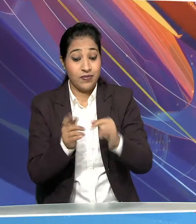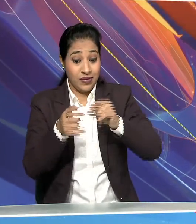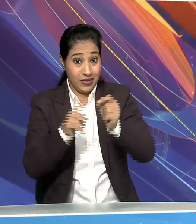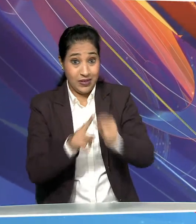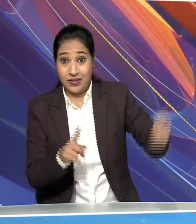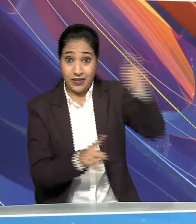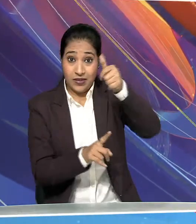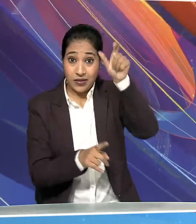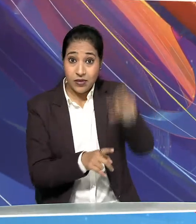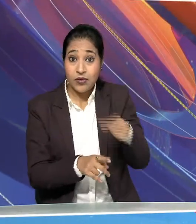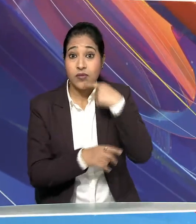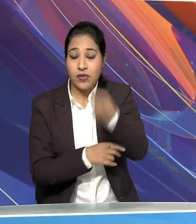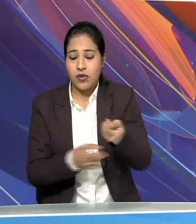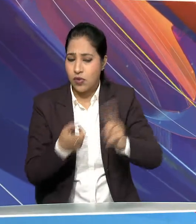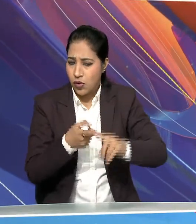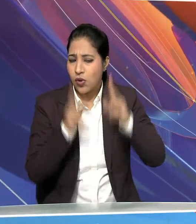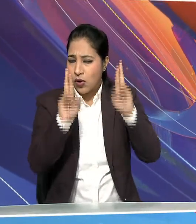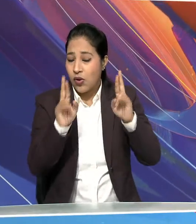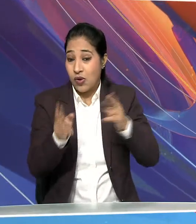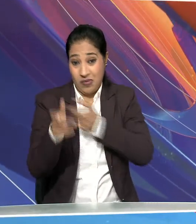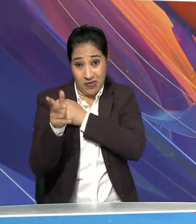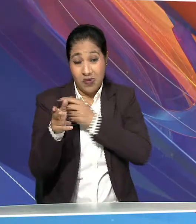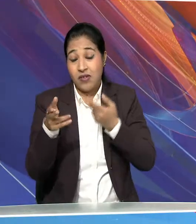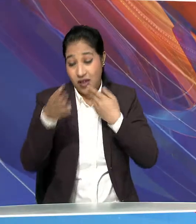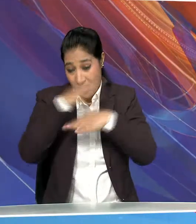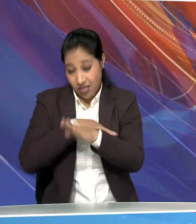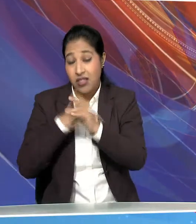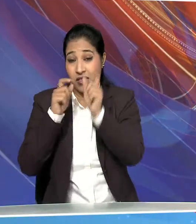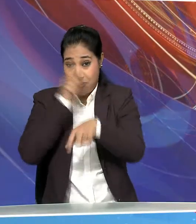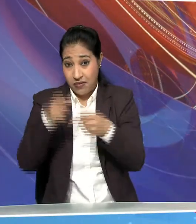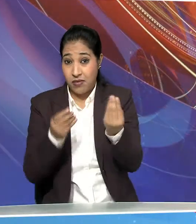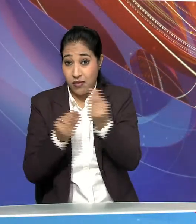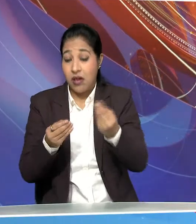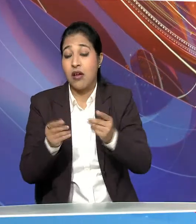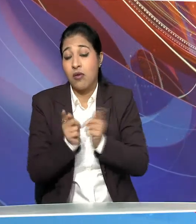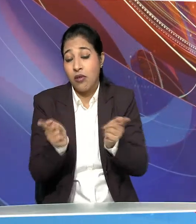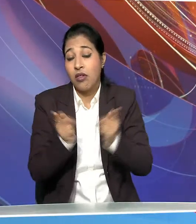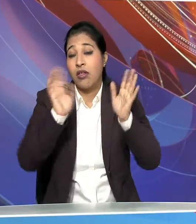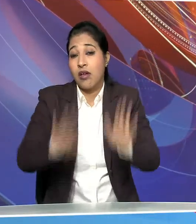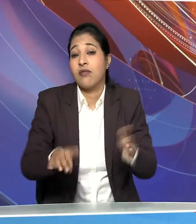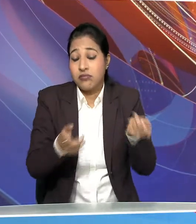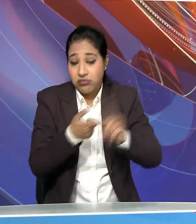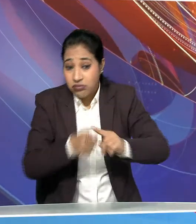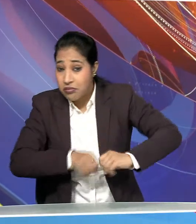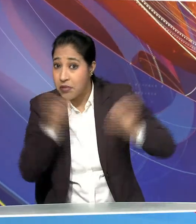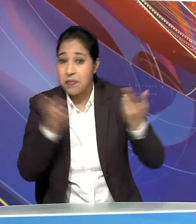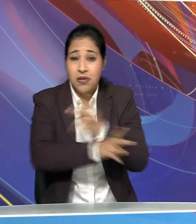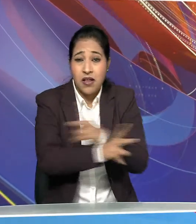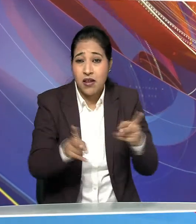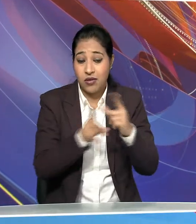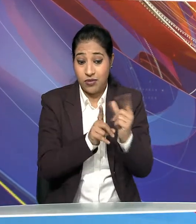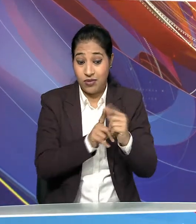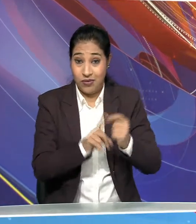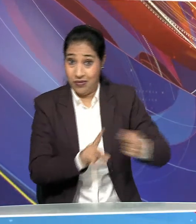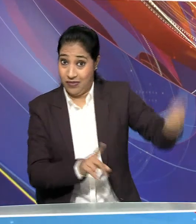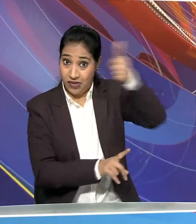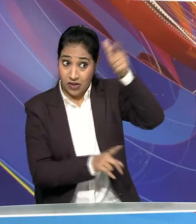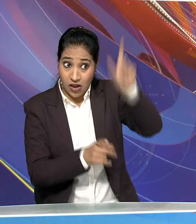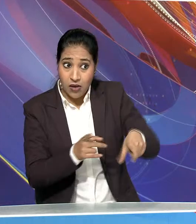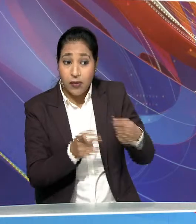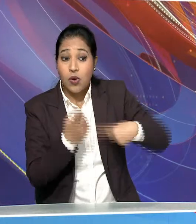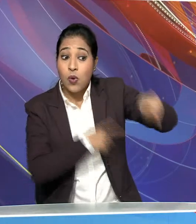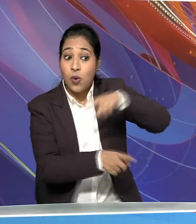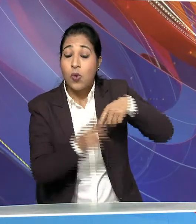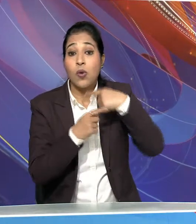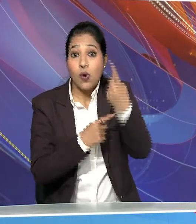डसिल्वा ने कहा कि नश्वत रूप से सेना में ऐसे लोग थे जिन्होंने दंगे होने दिये राश्पती ने कहा कि तख्ता पलट